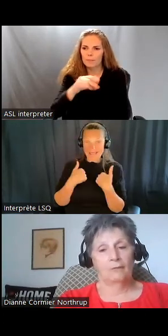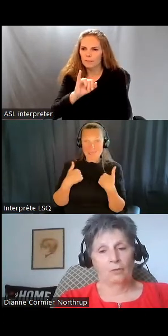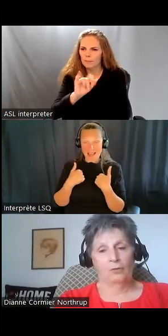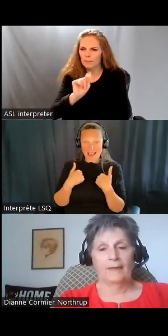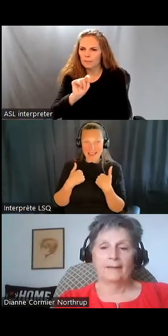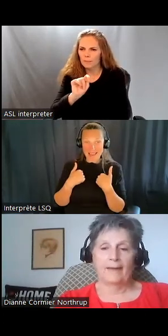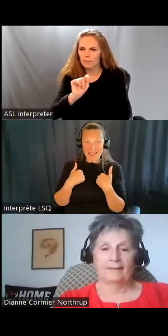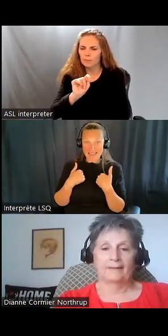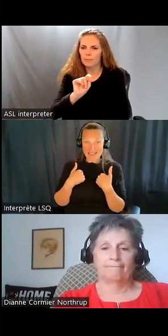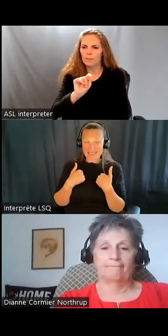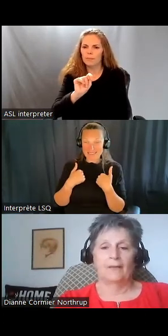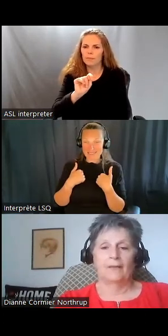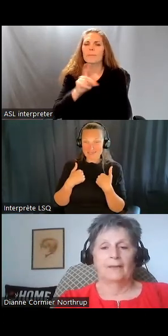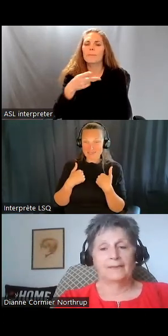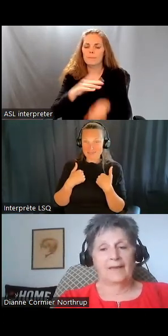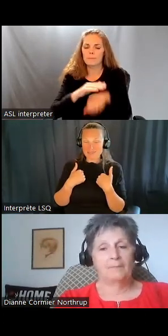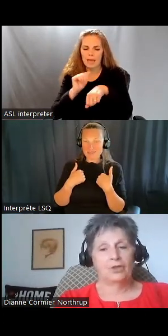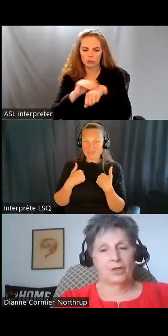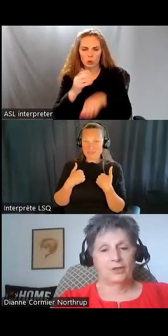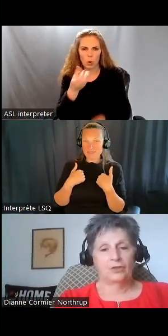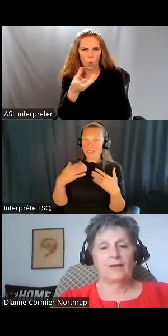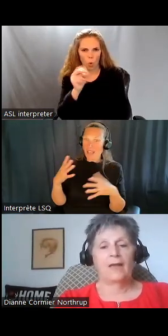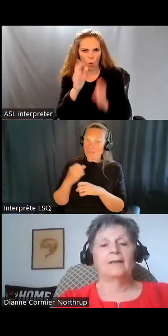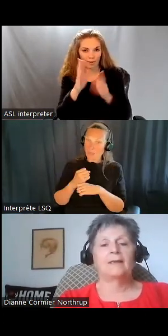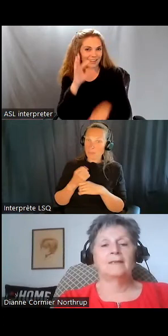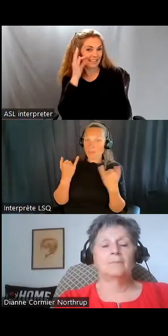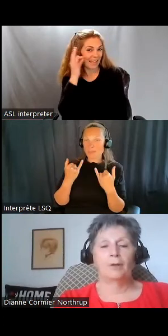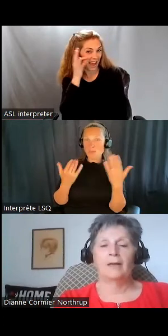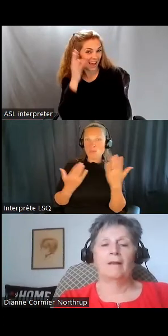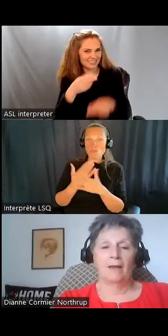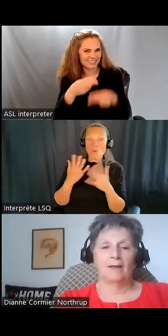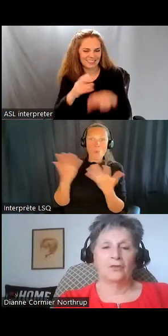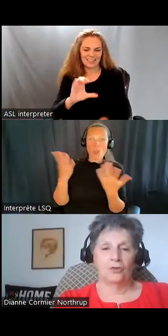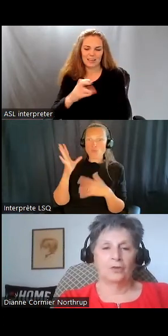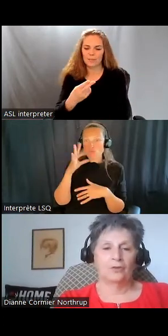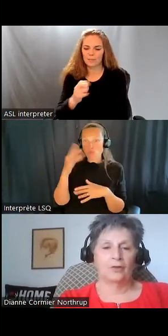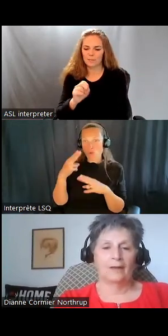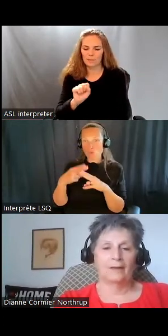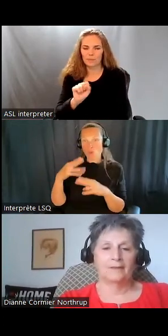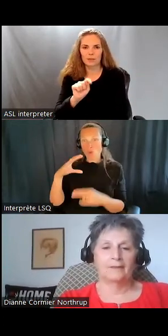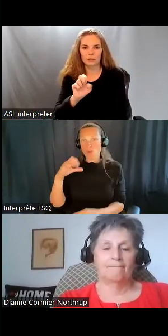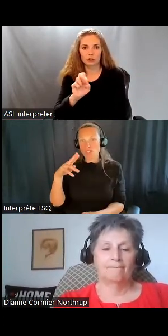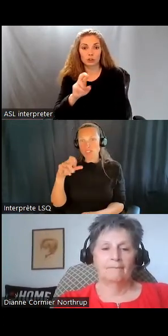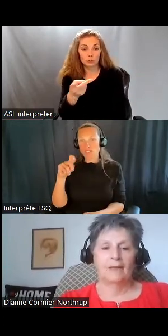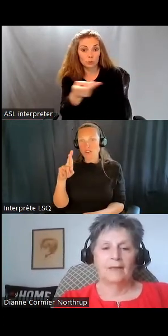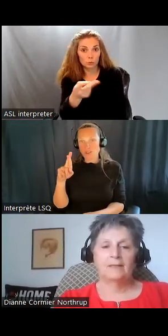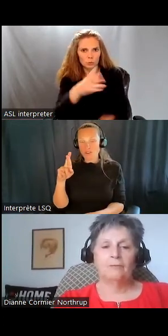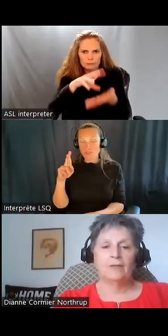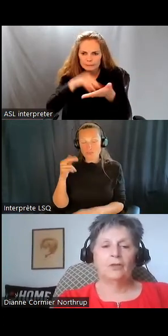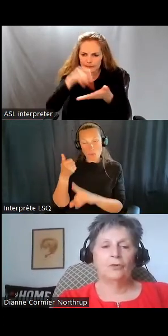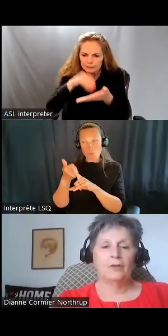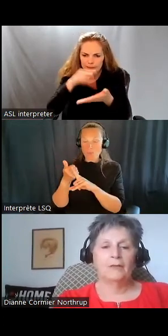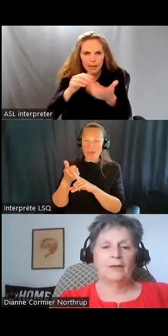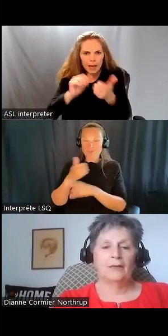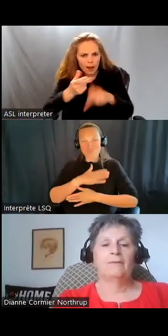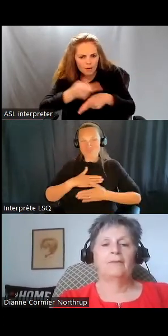un animal domestique et ils ont maintenant un chat. ils s'appellent Chester et ils apportaient beaucoup de joie dans